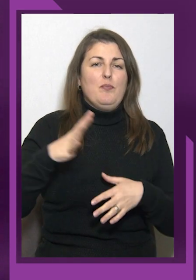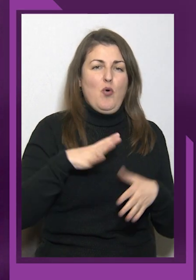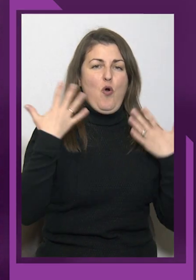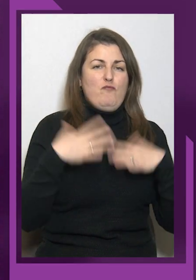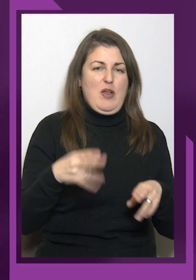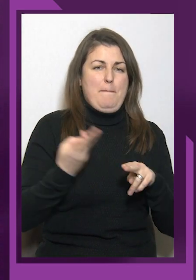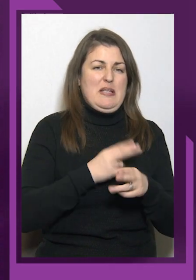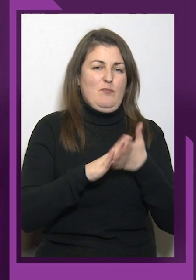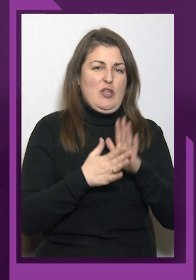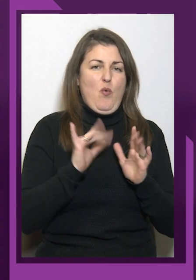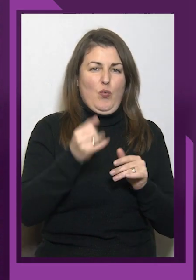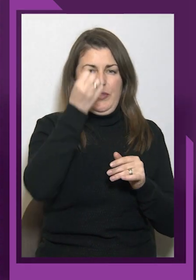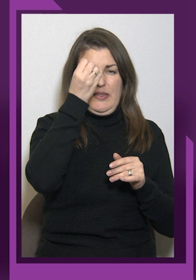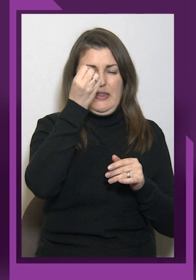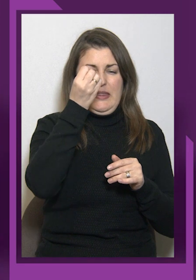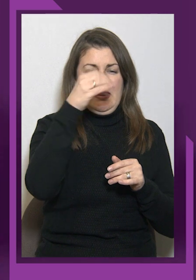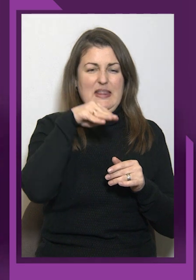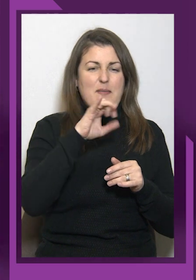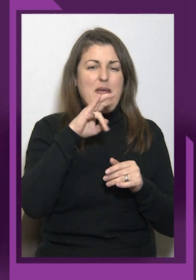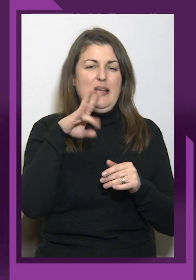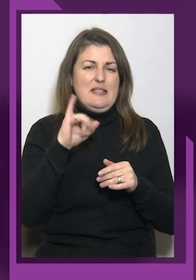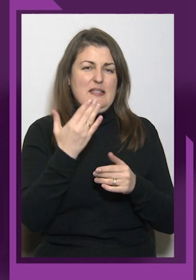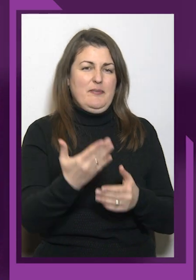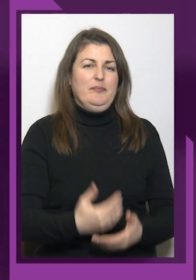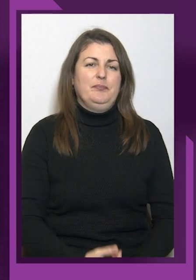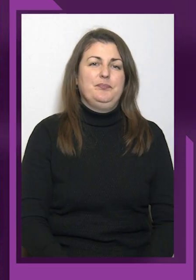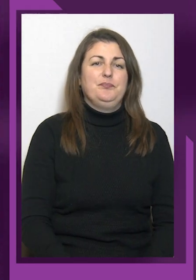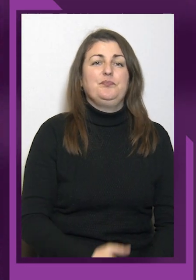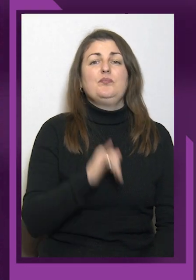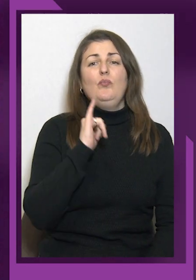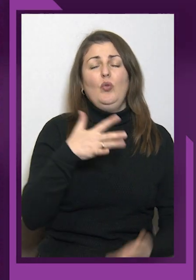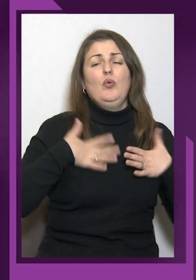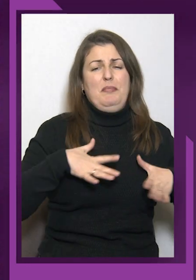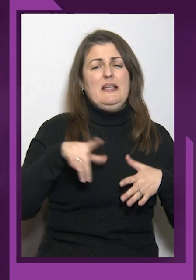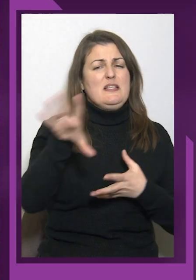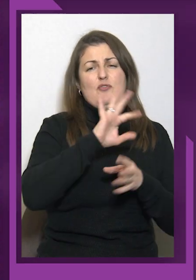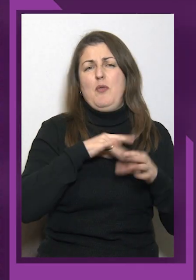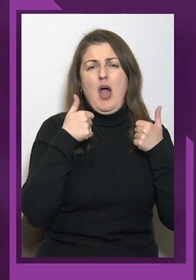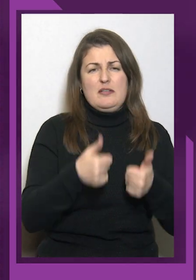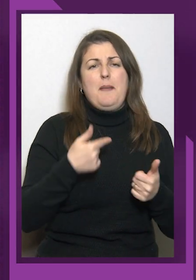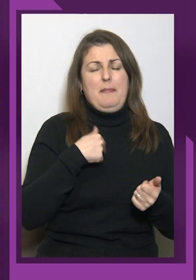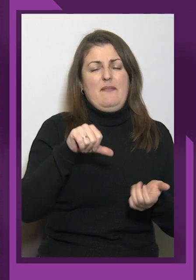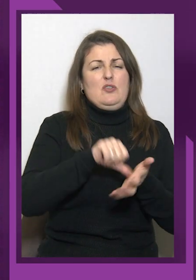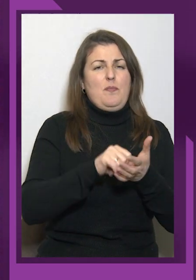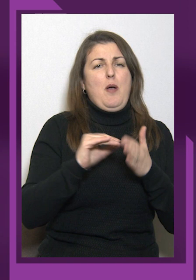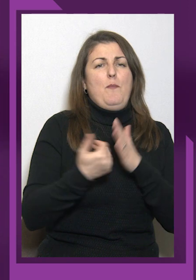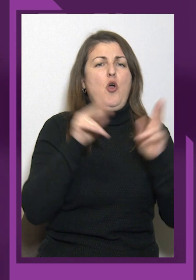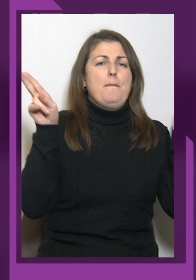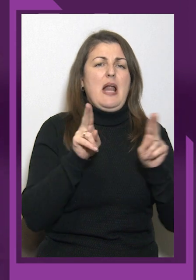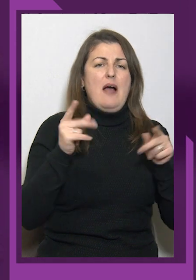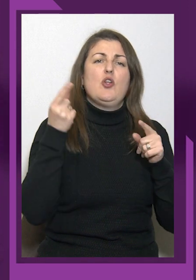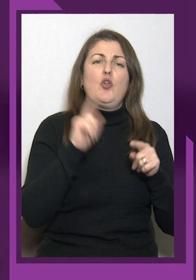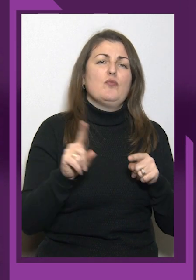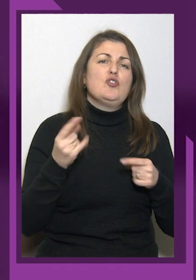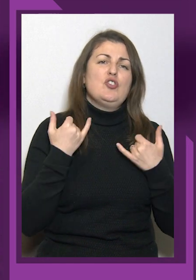У Тбілісі було все гаразд, ми виступали по новим правилам. Тому зараз ці протести вже пішли на,